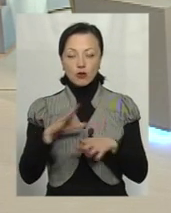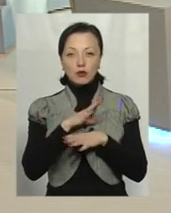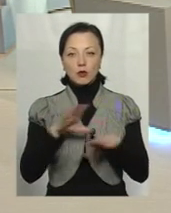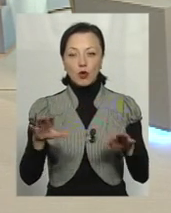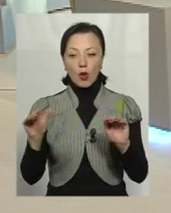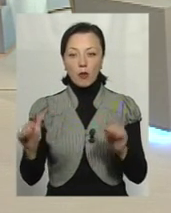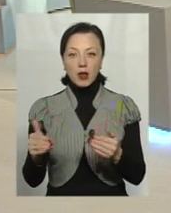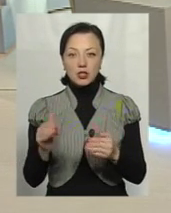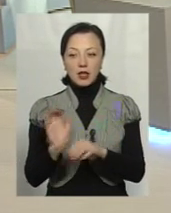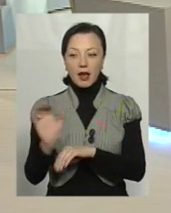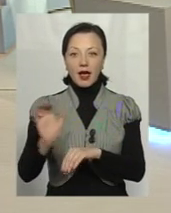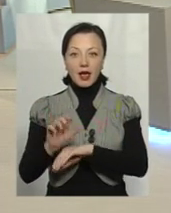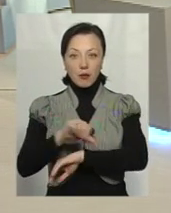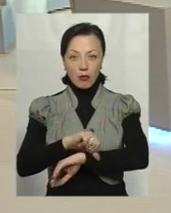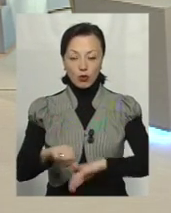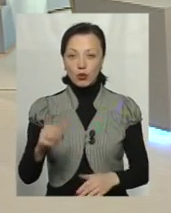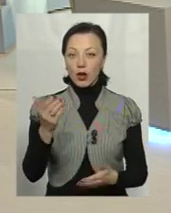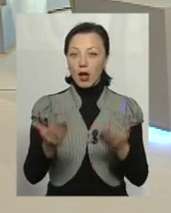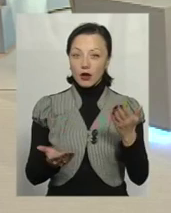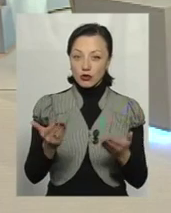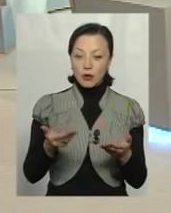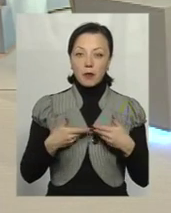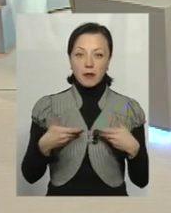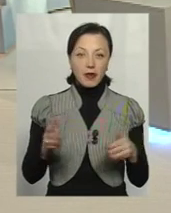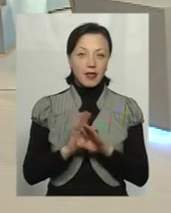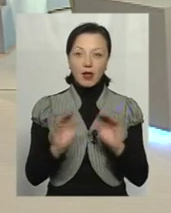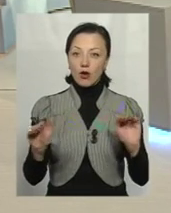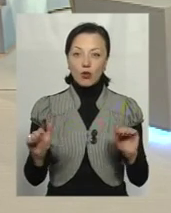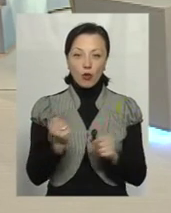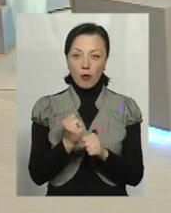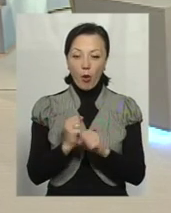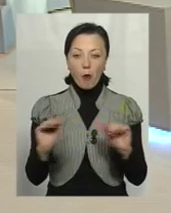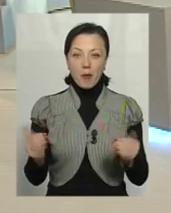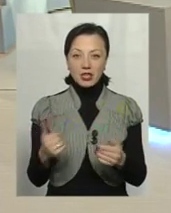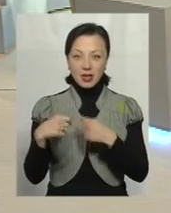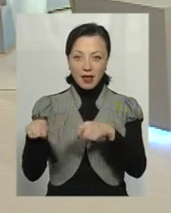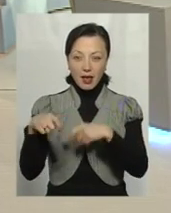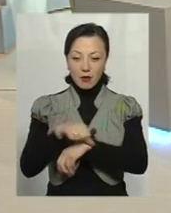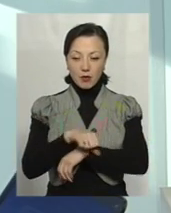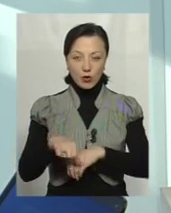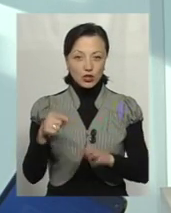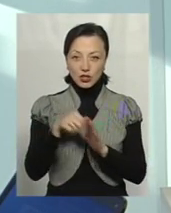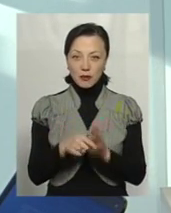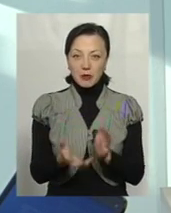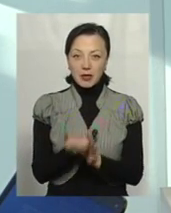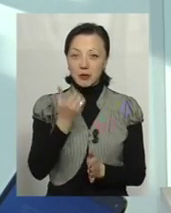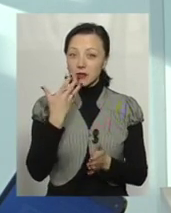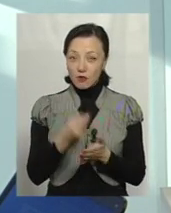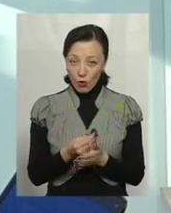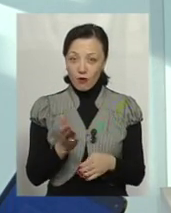обмеження імпорту. Але якщо навіть ми не робимо обмеження імпорту, це не означає, що ми не можемо підтримати свого